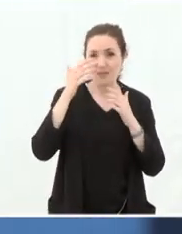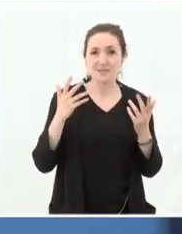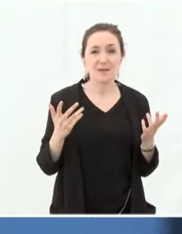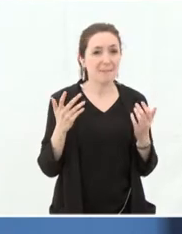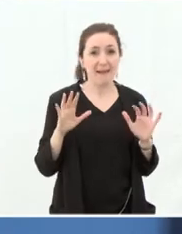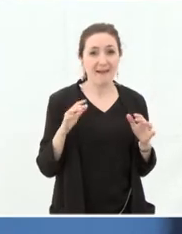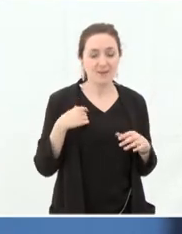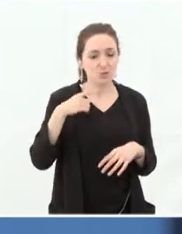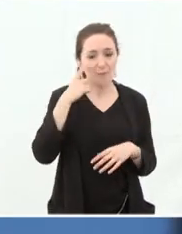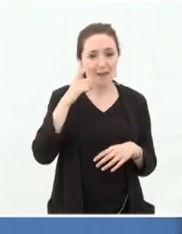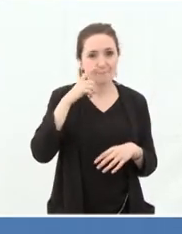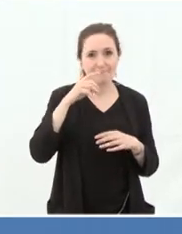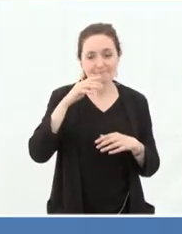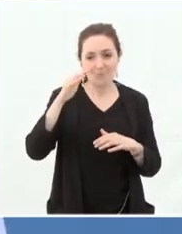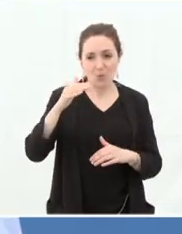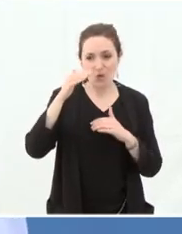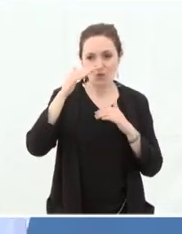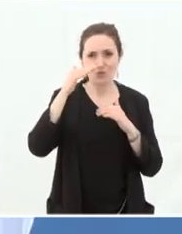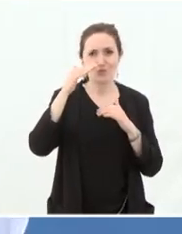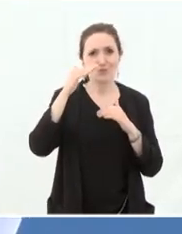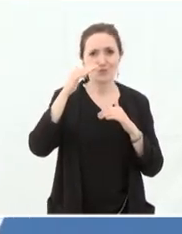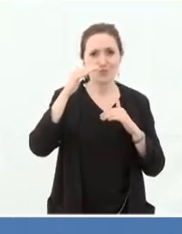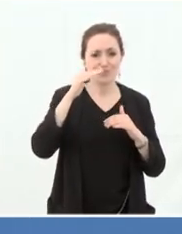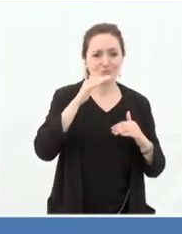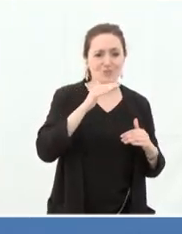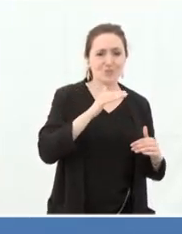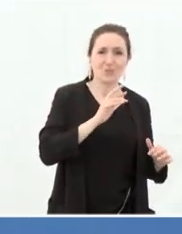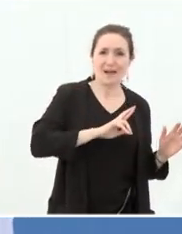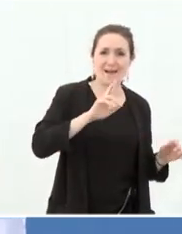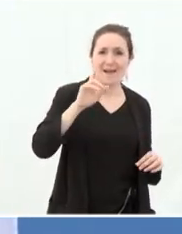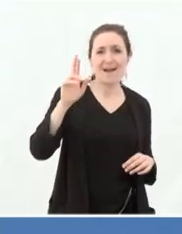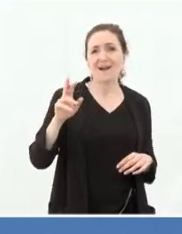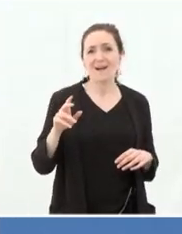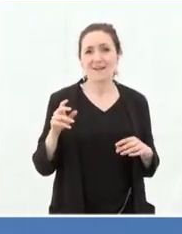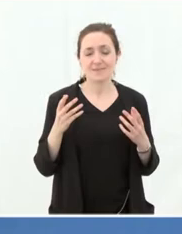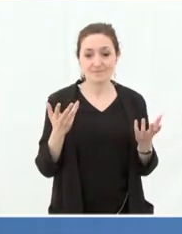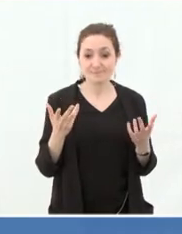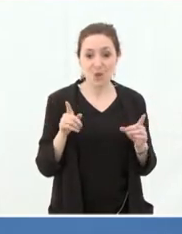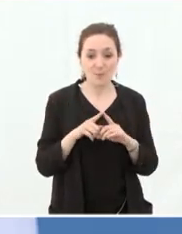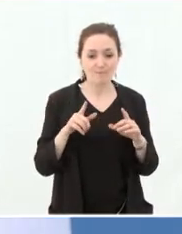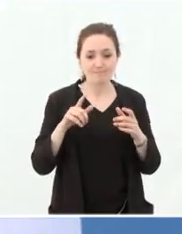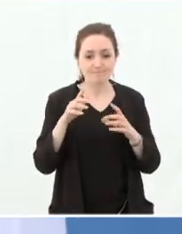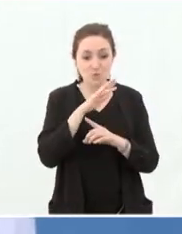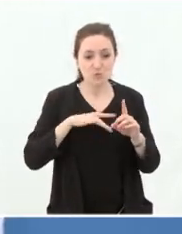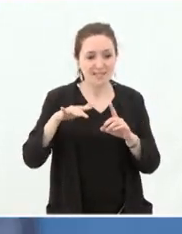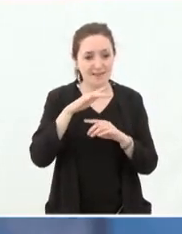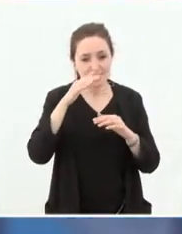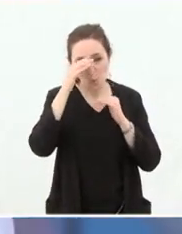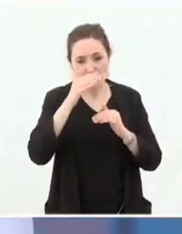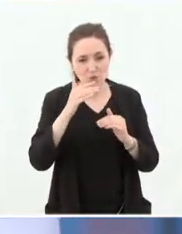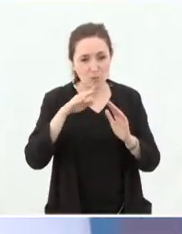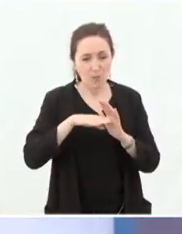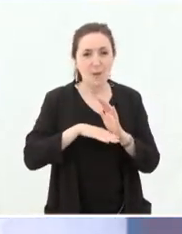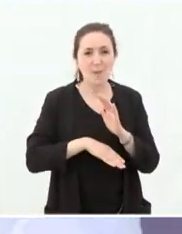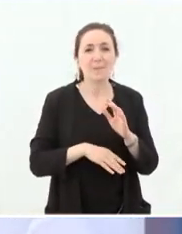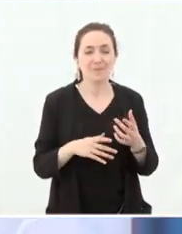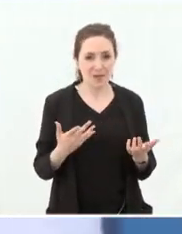je vois la confiance devenir de plus en plus rare, comme un élément qui, aujourd'hui, n'est plus constitutif de nos sociétés. Donc si je regarde la question de la confiance,